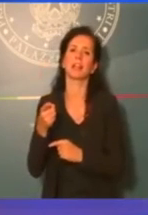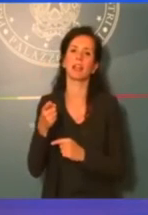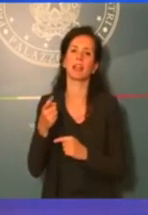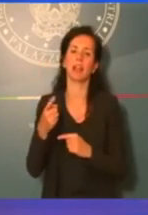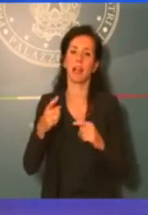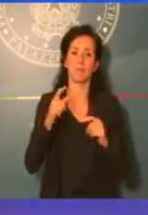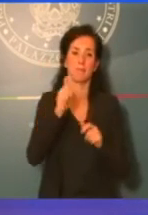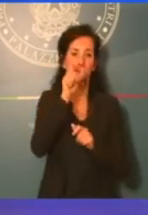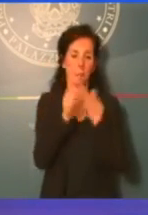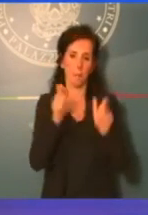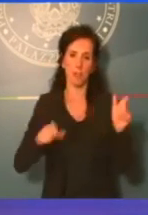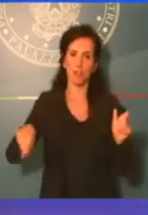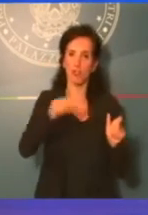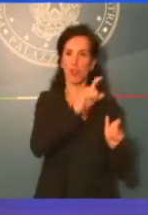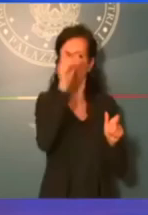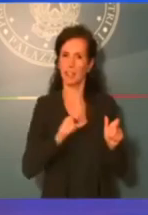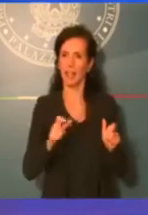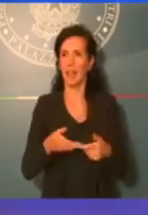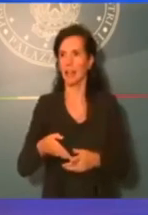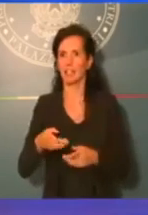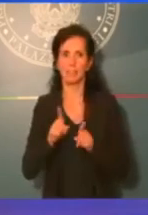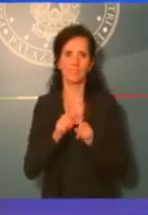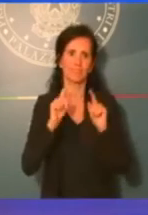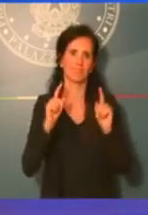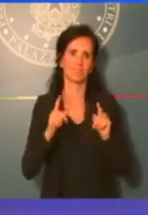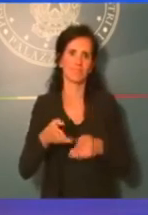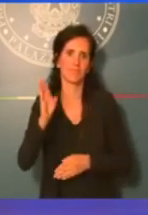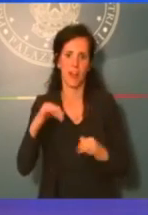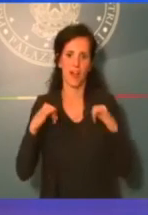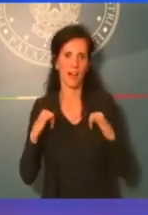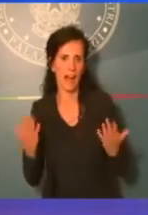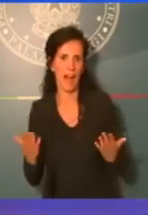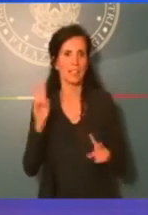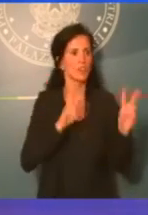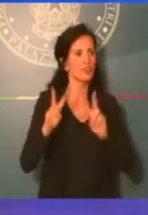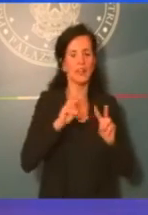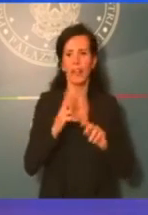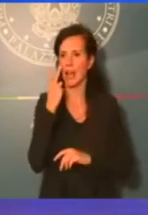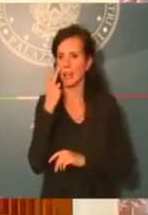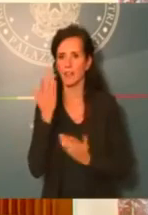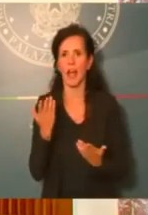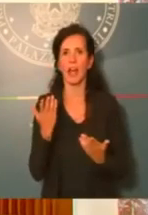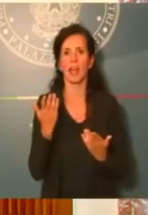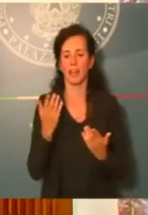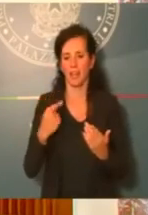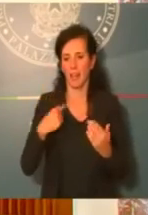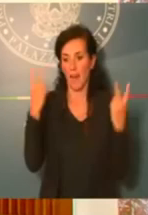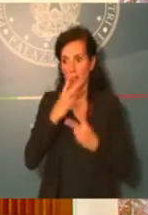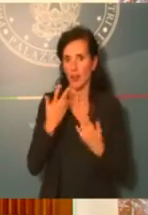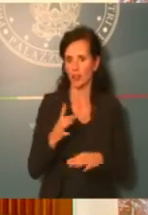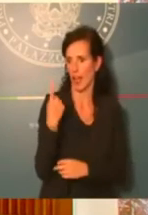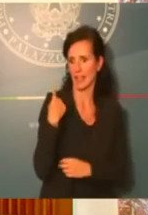lasciateci un attimo il tempo. Una cosa per volta, fateci riprendere. Siamo andati da dormire che erano le 5 inoltrate.